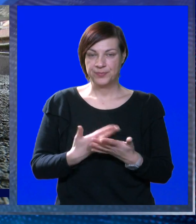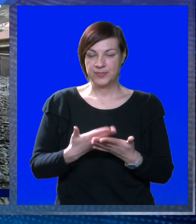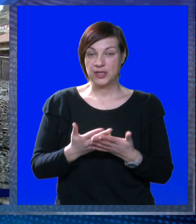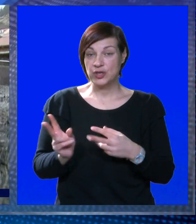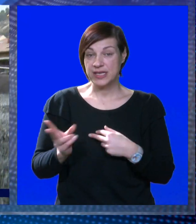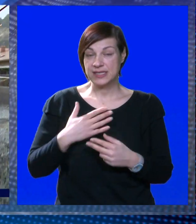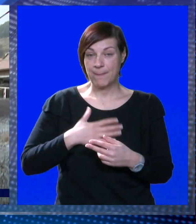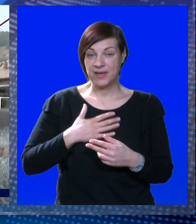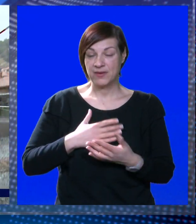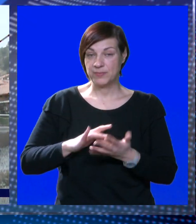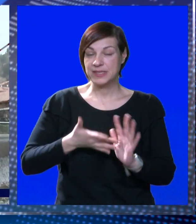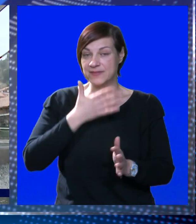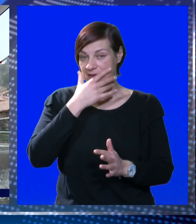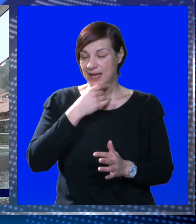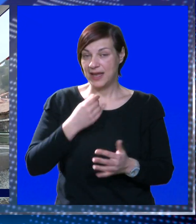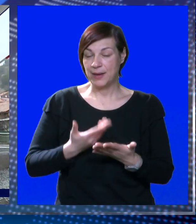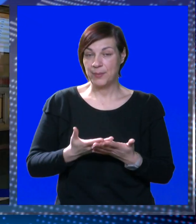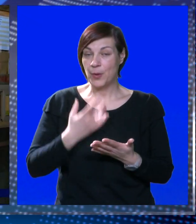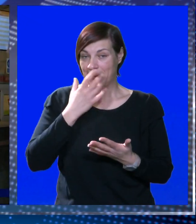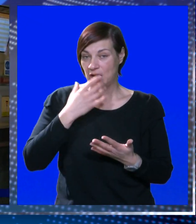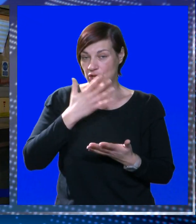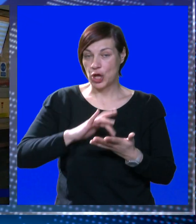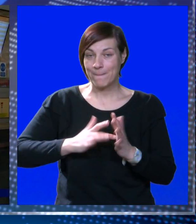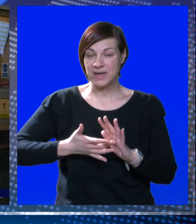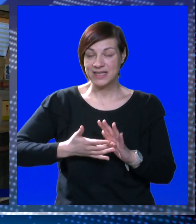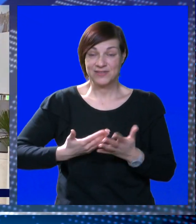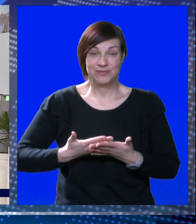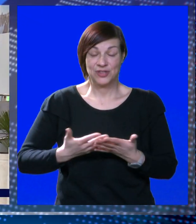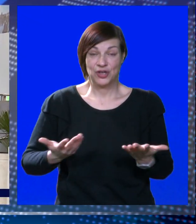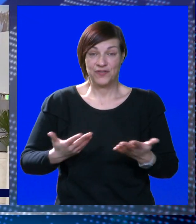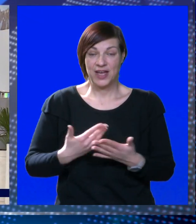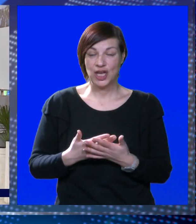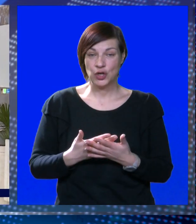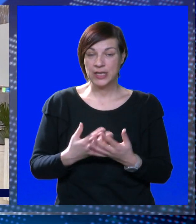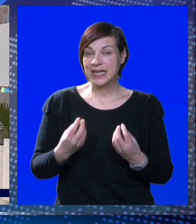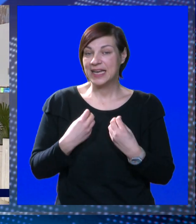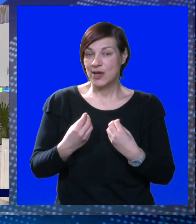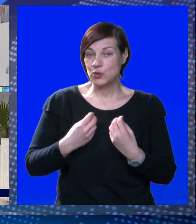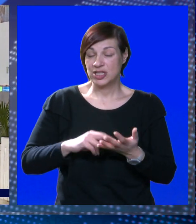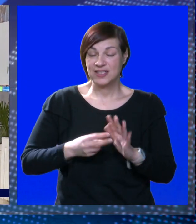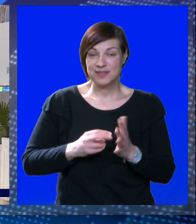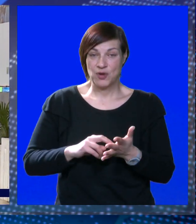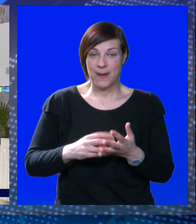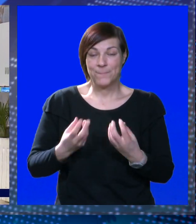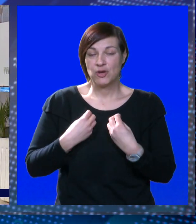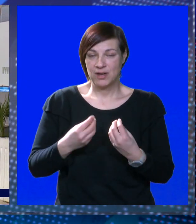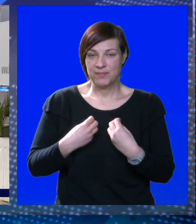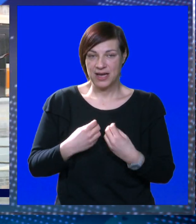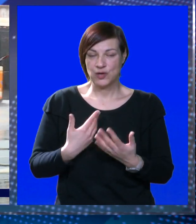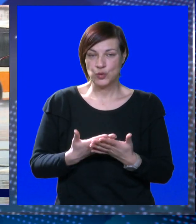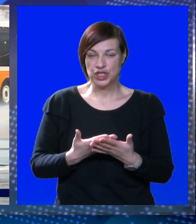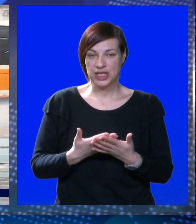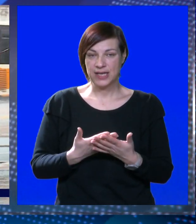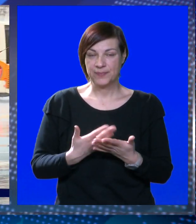Da je sve lijepo, bilo bi toplije i sve ovako. Naučili smo na probleme. Naučili.